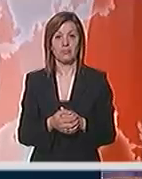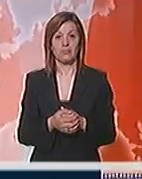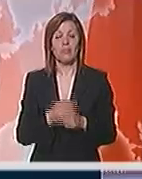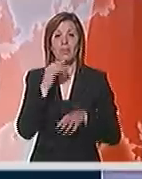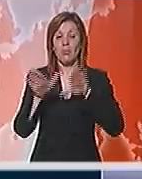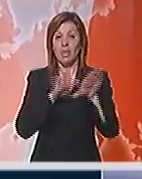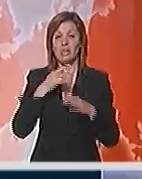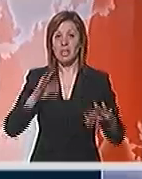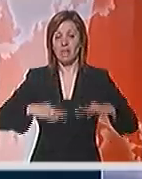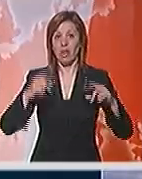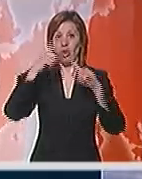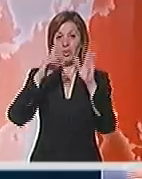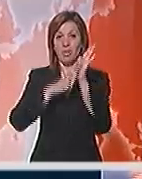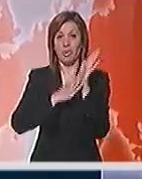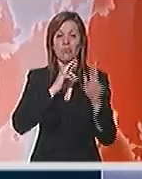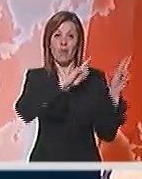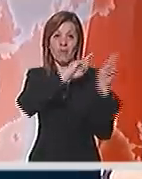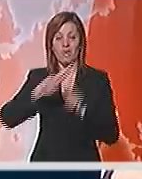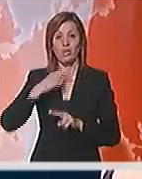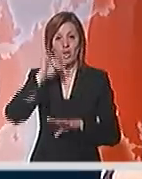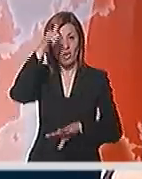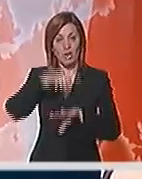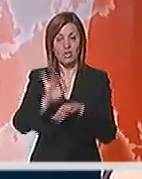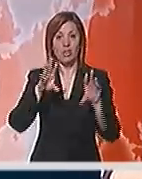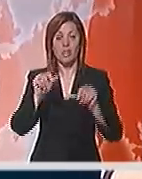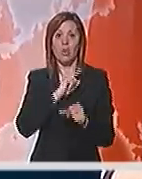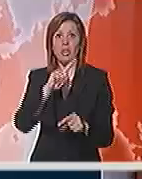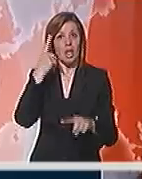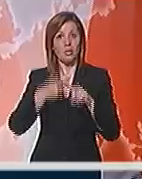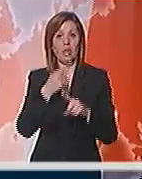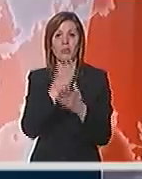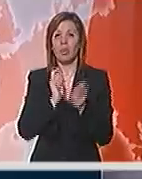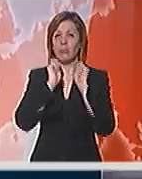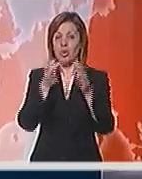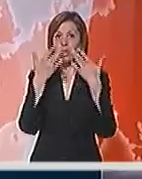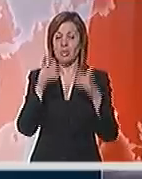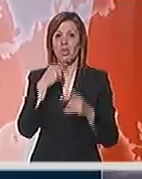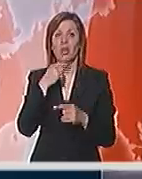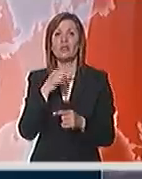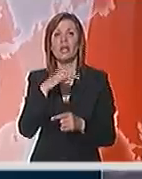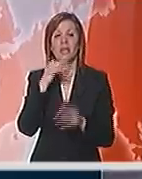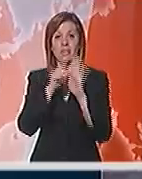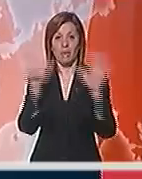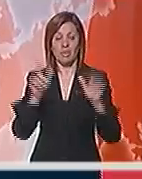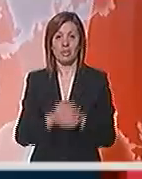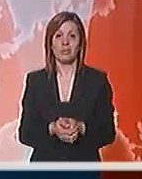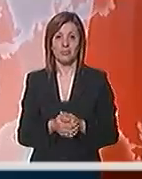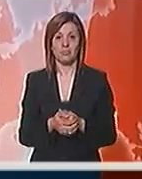Ministar zdravlja Tomisa Milosavljević se vratio avionom u zemlju. Apsolutno je netačo da će podneti ostavku, kažu G17.